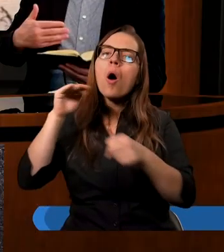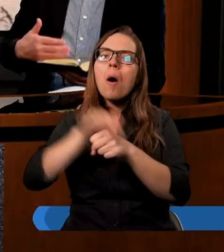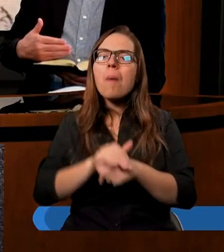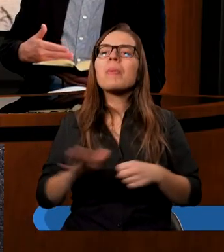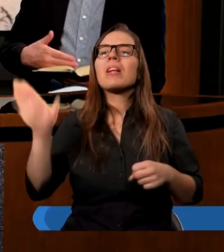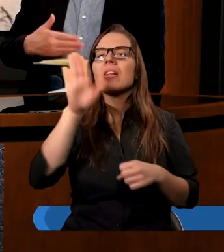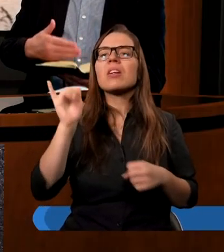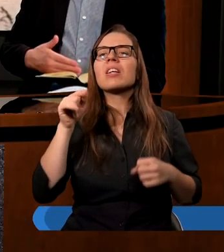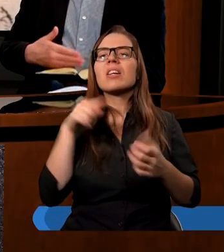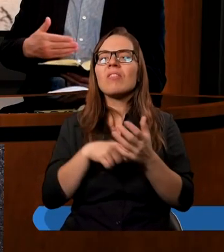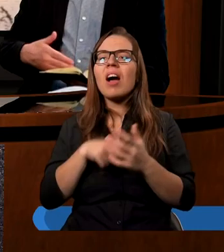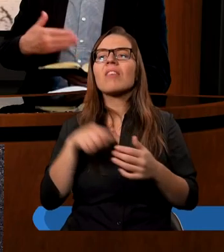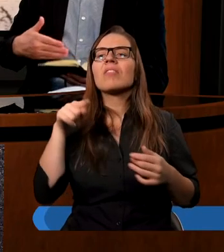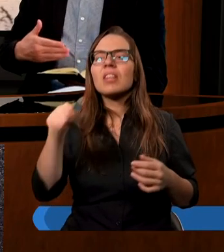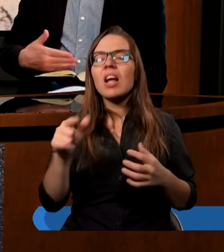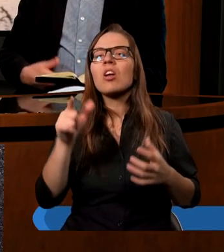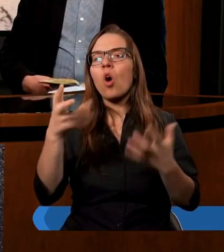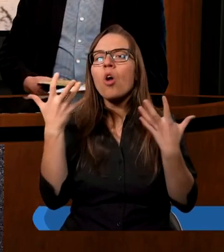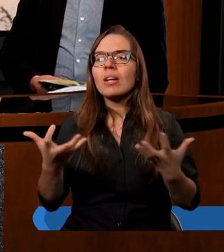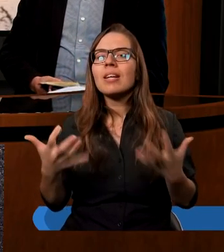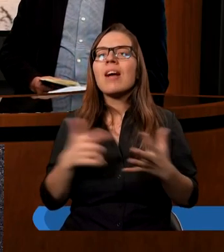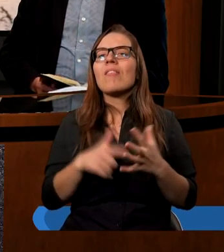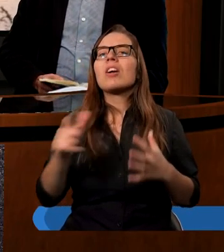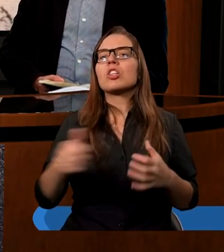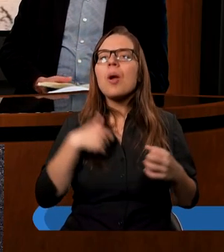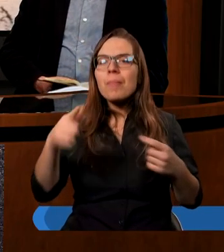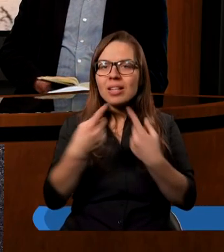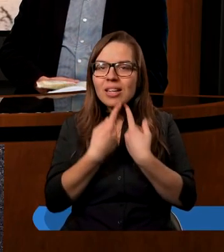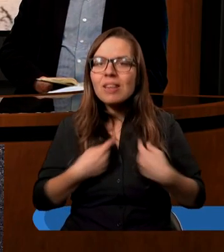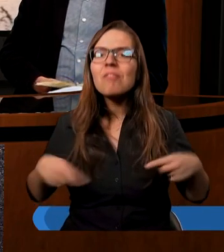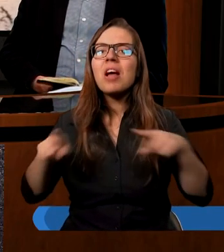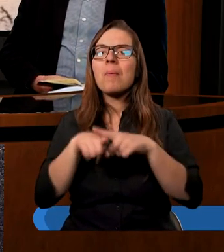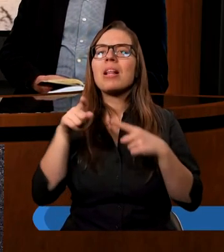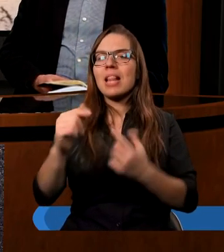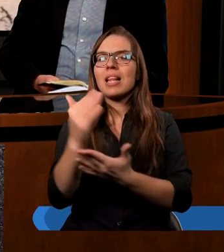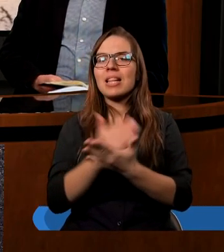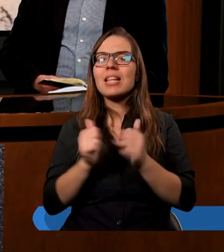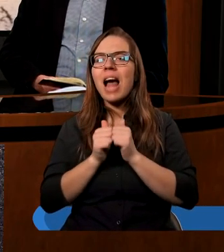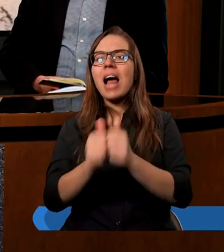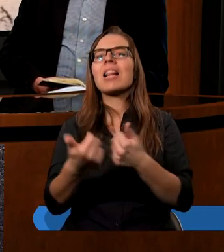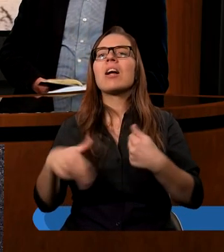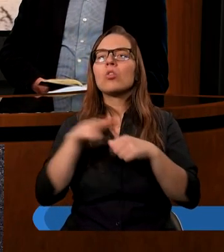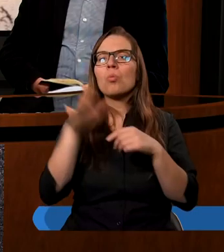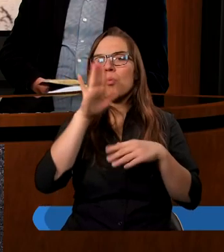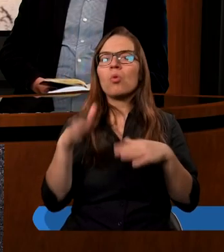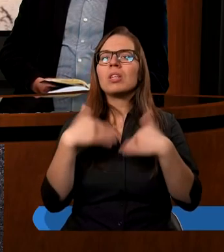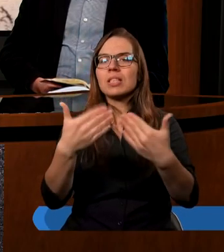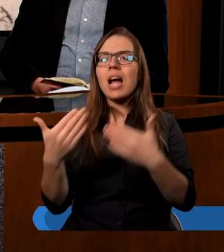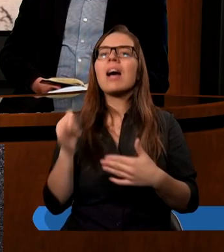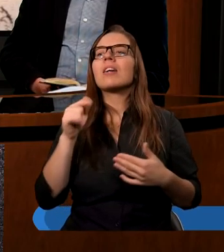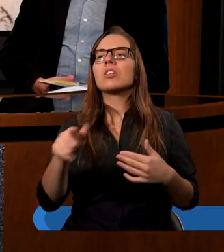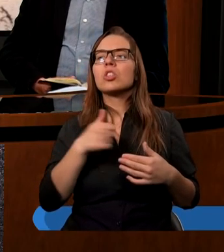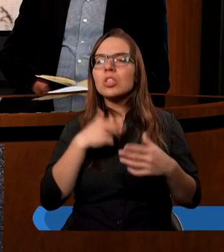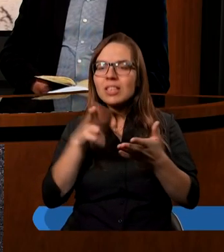i z tego on chce właśnie, żeby wypełnić te zadania, które wobec niego Bóg stawia i jednocześnie spełnić